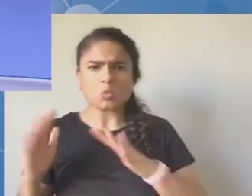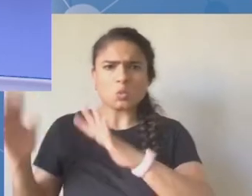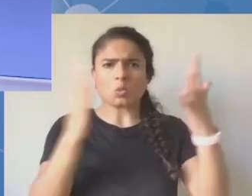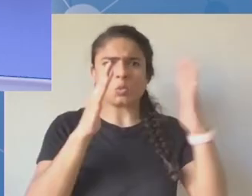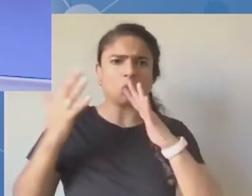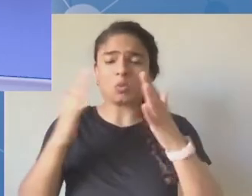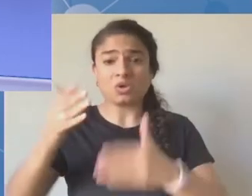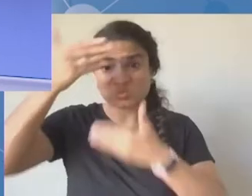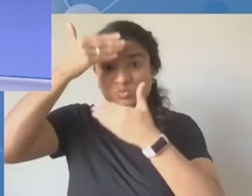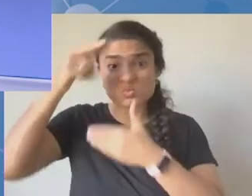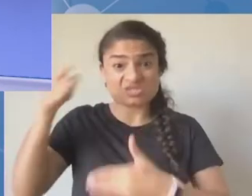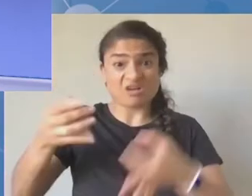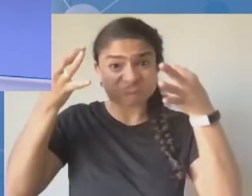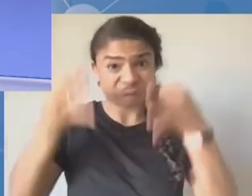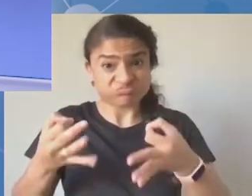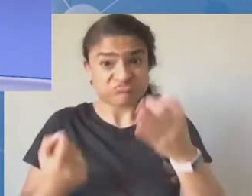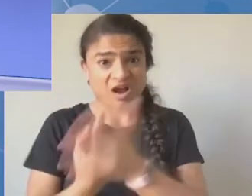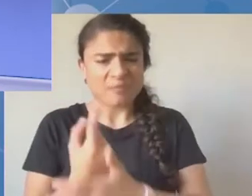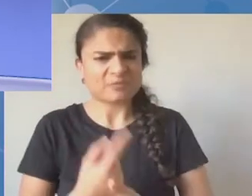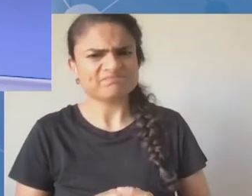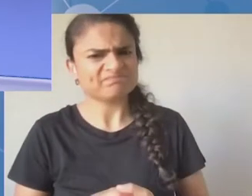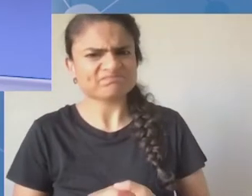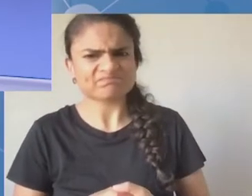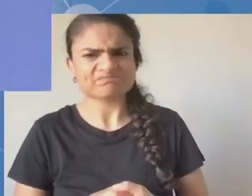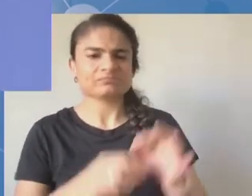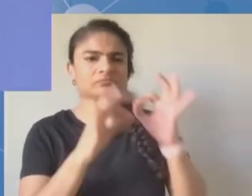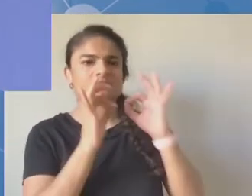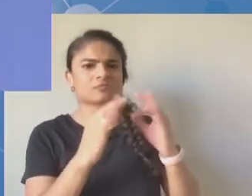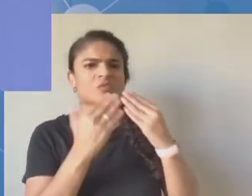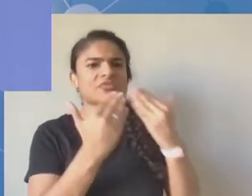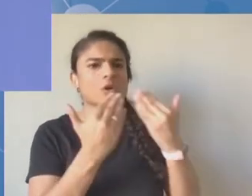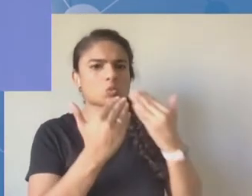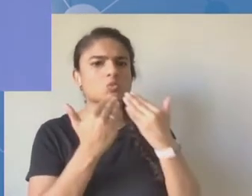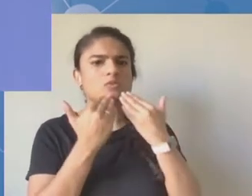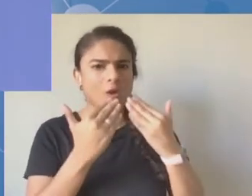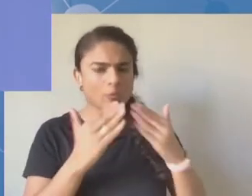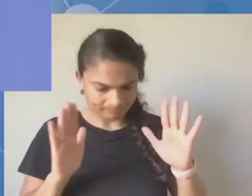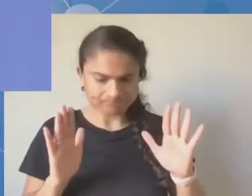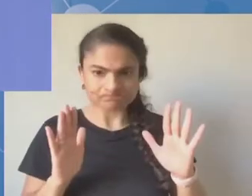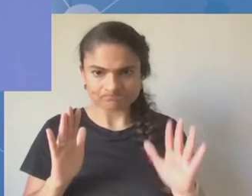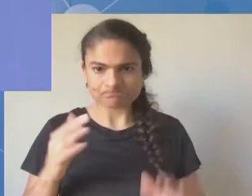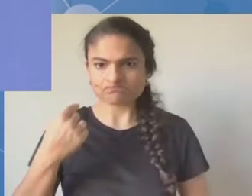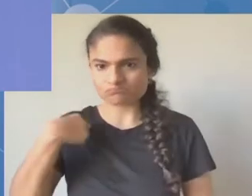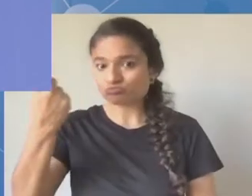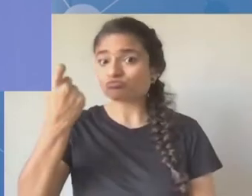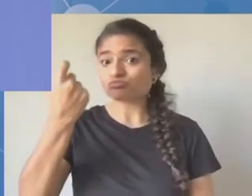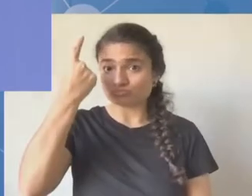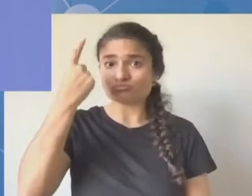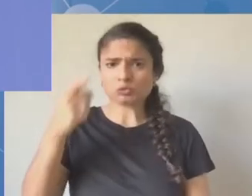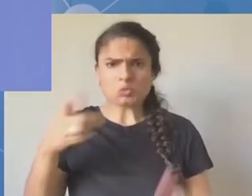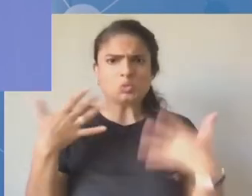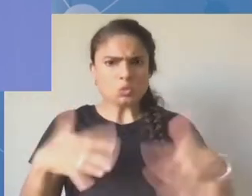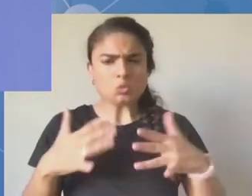rozumiemy, że to są bardzo poważne kwestie, o których trzeba dyskutować. Pamiętajmy, że